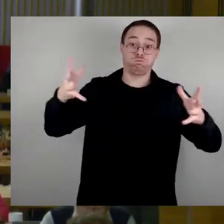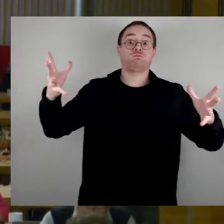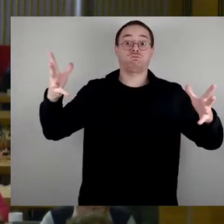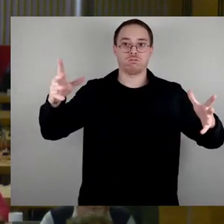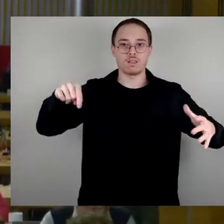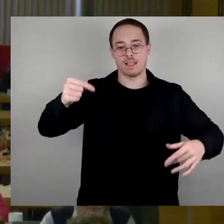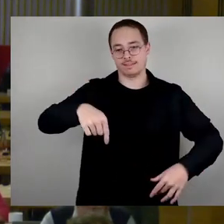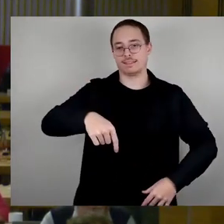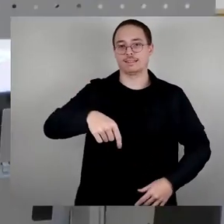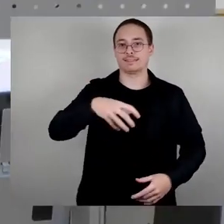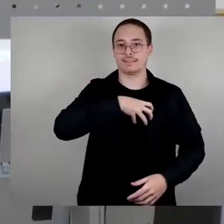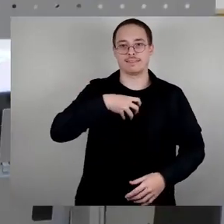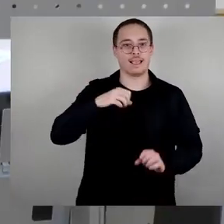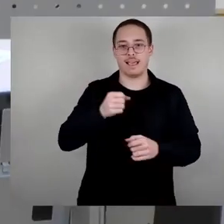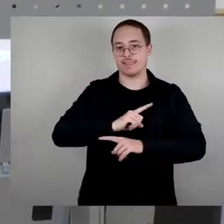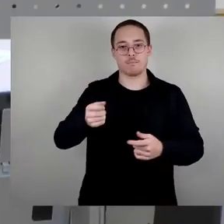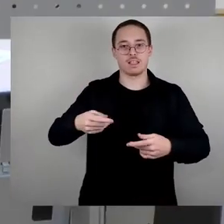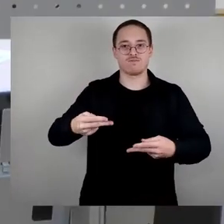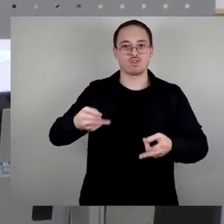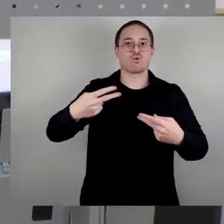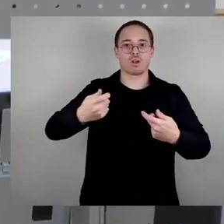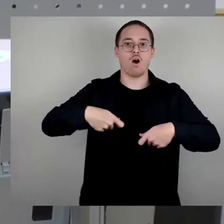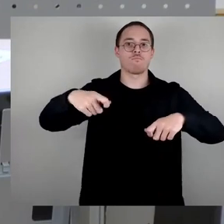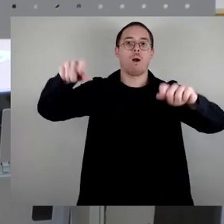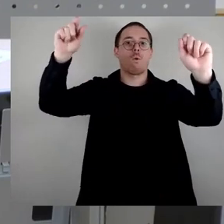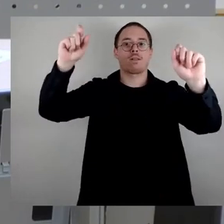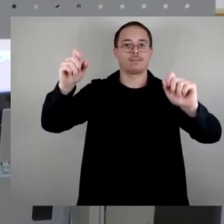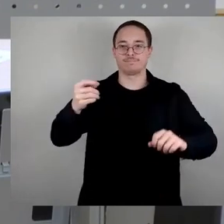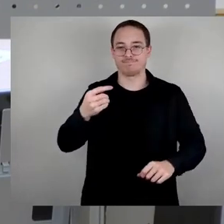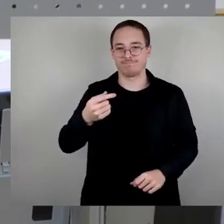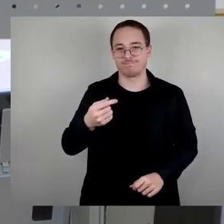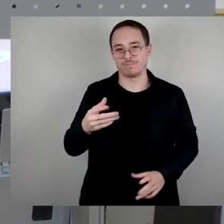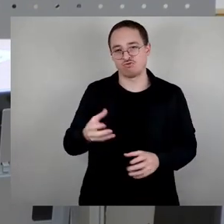Wir haben hier einen Antrag stehen. Im Prinzip, er sagt in Punkt 1,